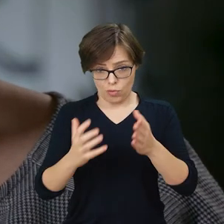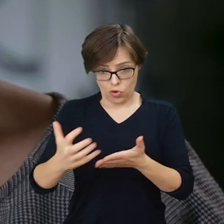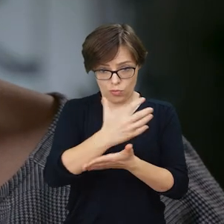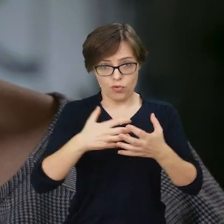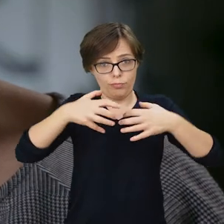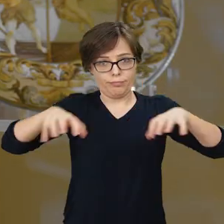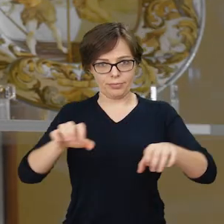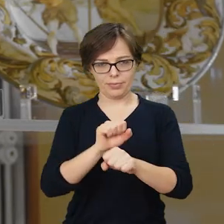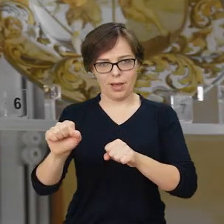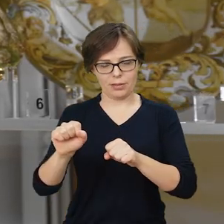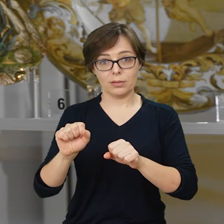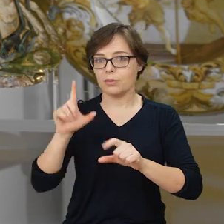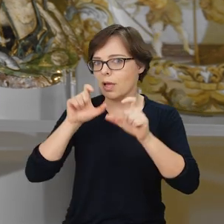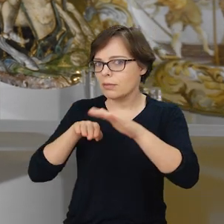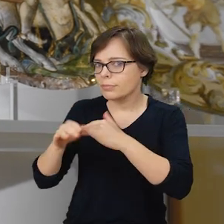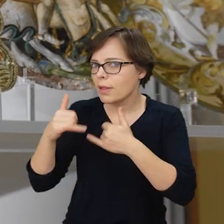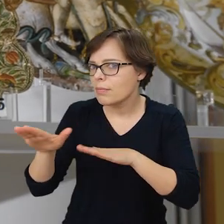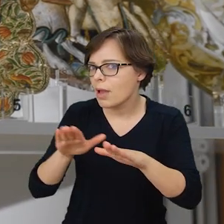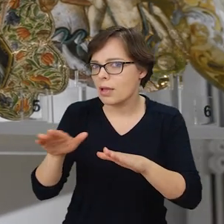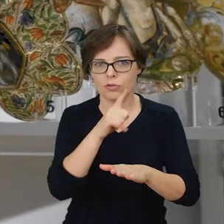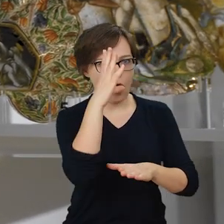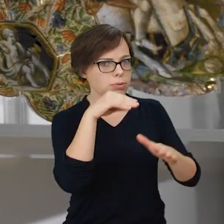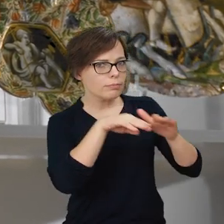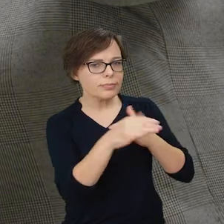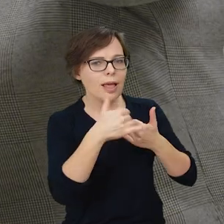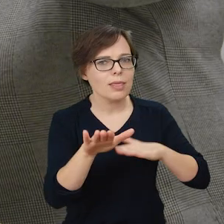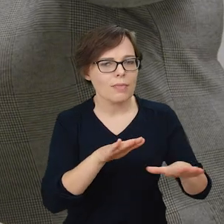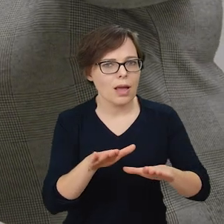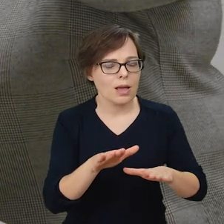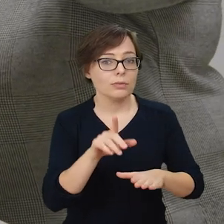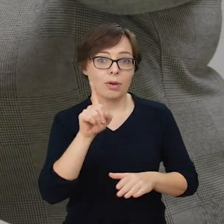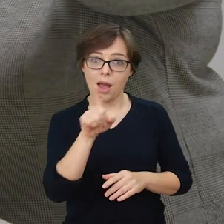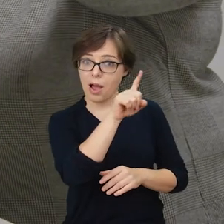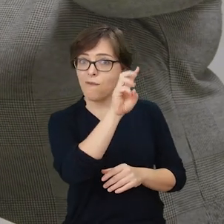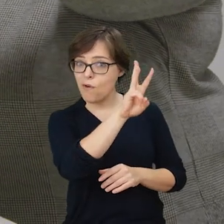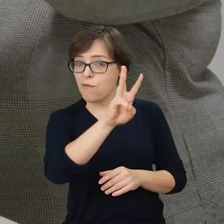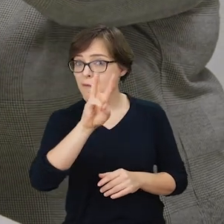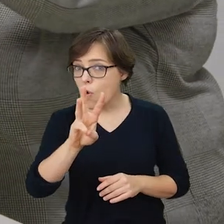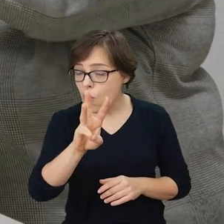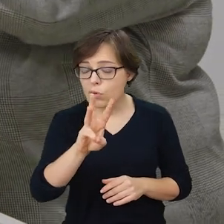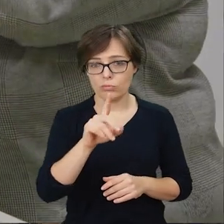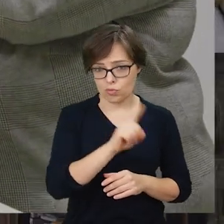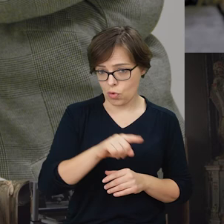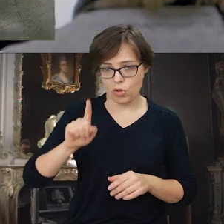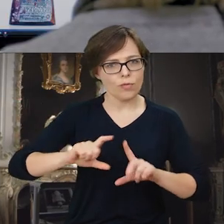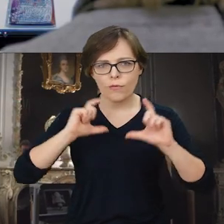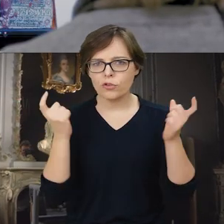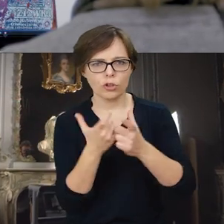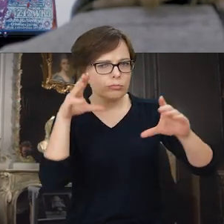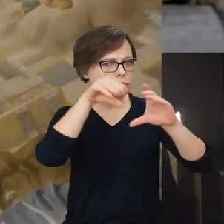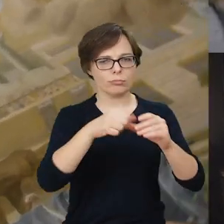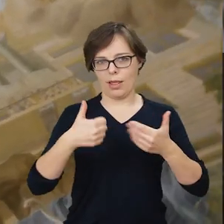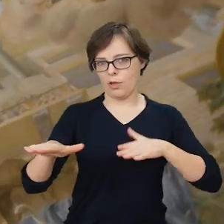muzealnych obiekty. Gdzie indziej przechowujemy zdjęcia, gdzie indziej przechowujemy obrazy, a na stronie internetowej